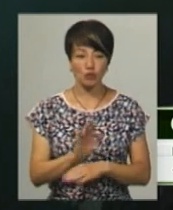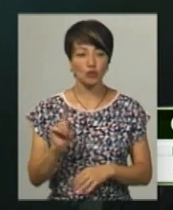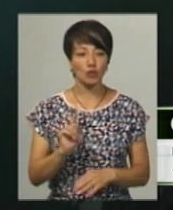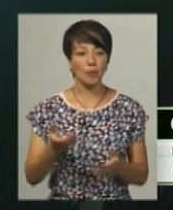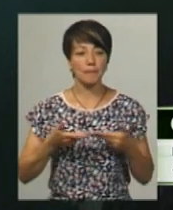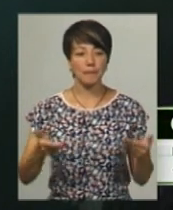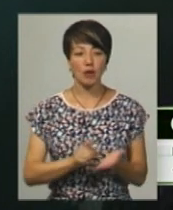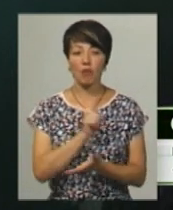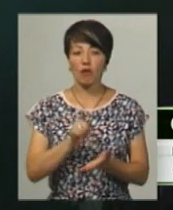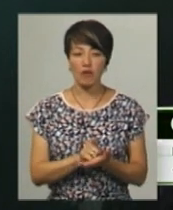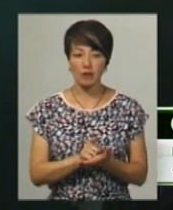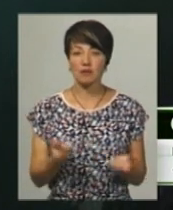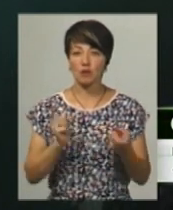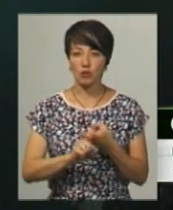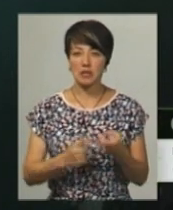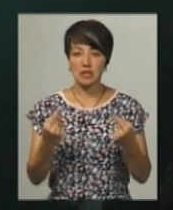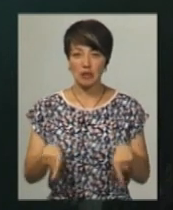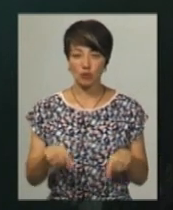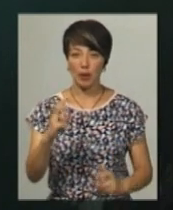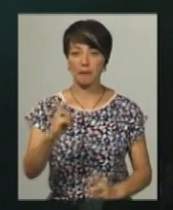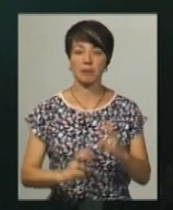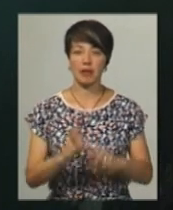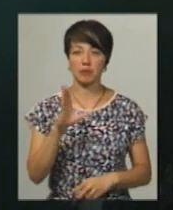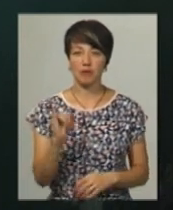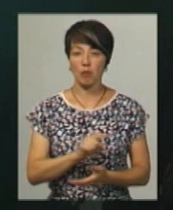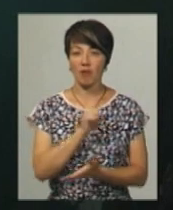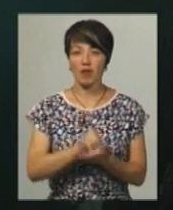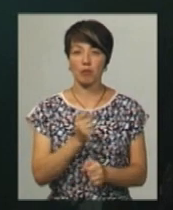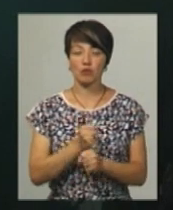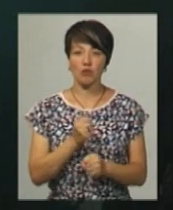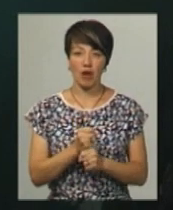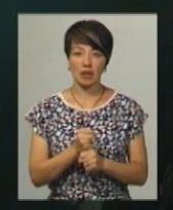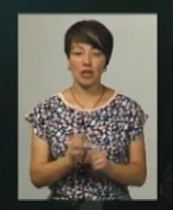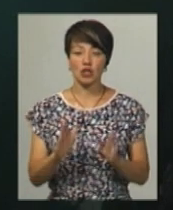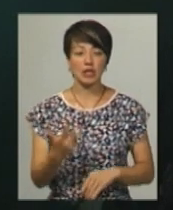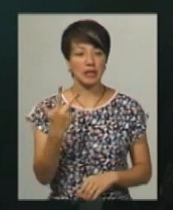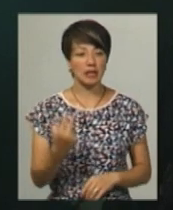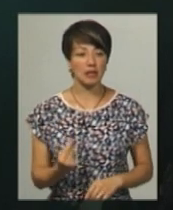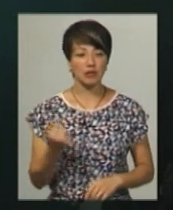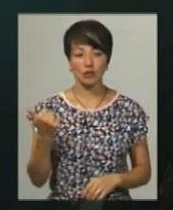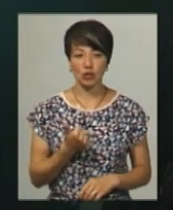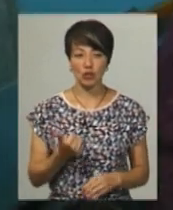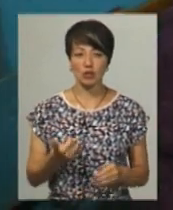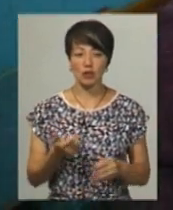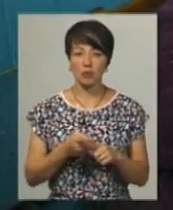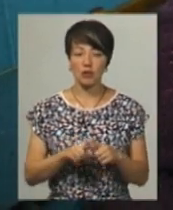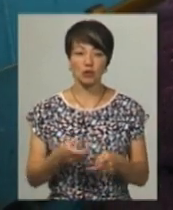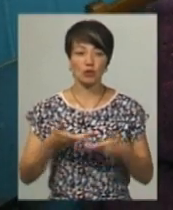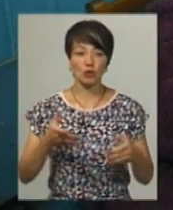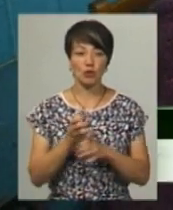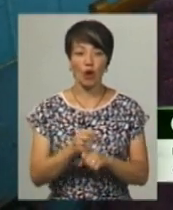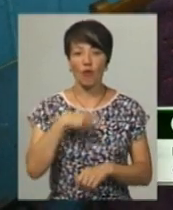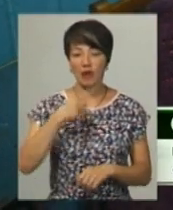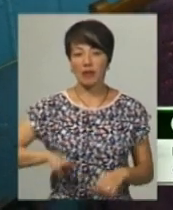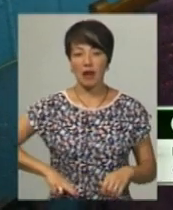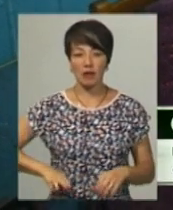що ми повинні, в зв'язку з кризою на підприємстві, ми повинні працювати лише три дні в тиждень, ми скоротили. Говорить директор,